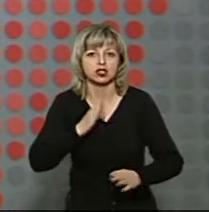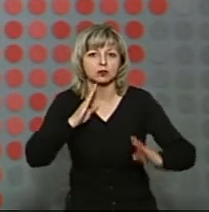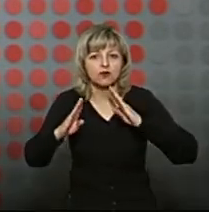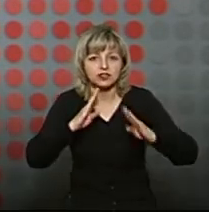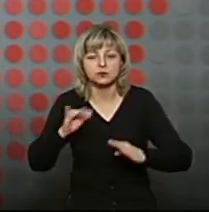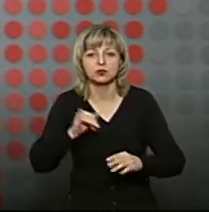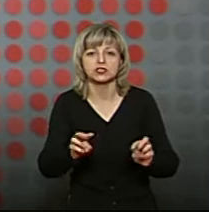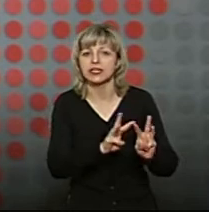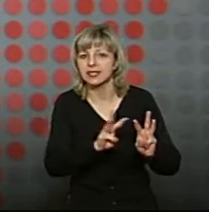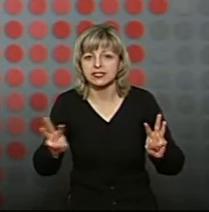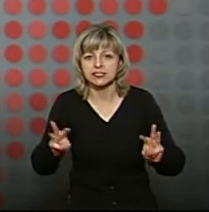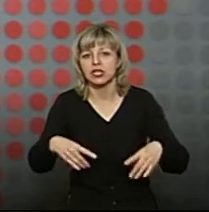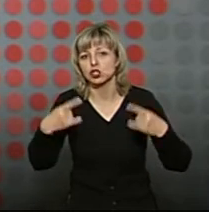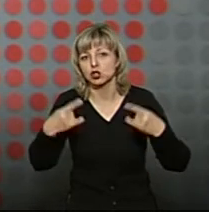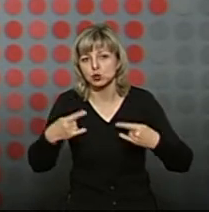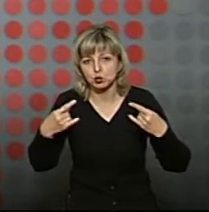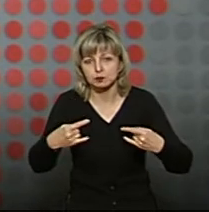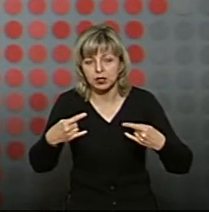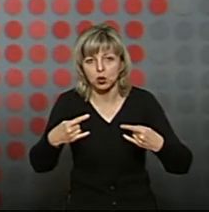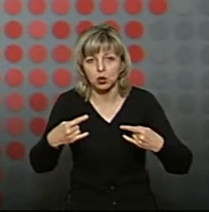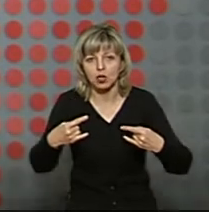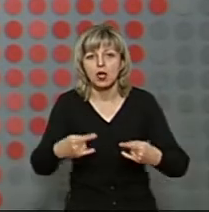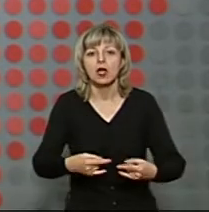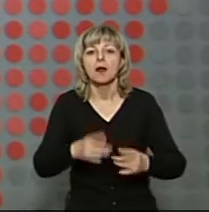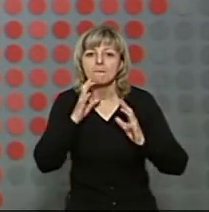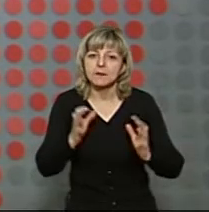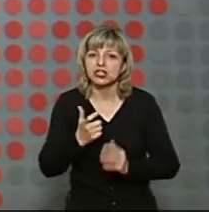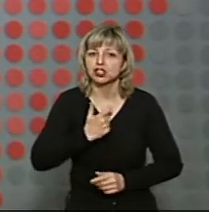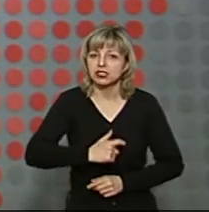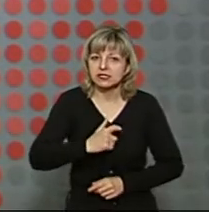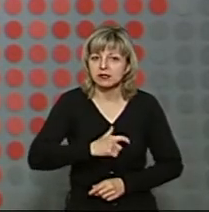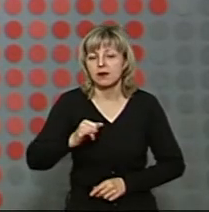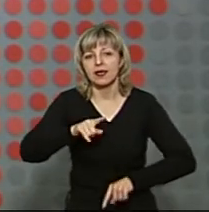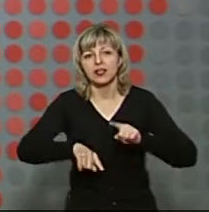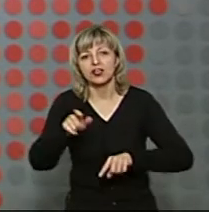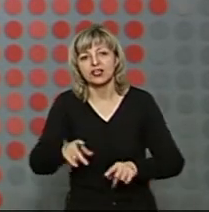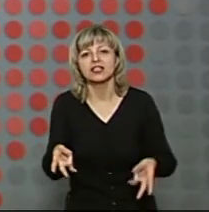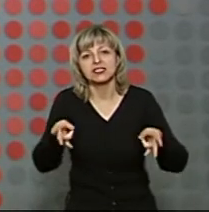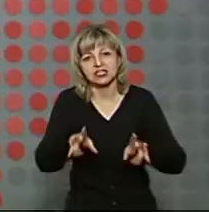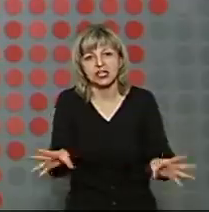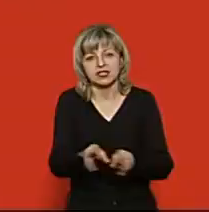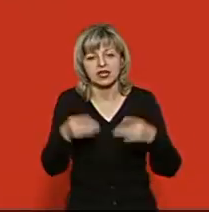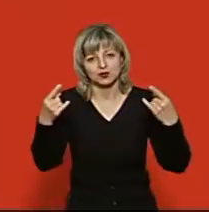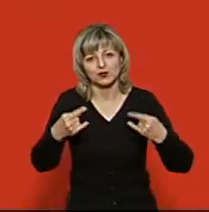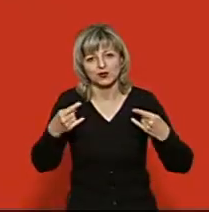Фейсбук та на сайті Суспільного у підрубриці «Регіони». Бережіть себе та рідних, лишайтеся із Суспільним.